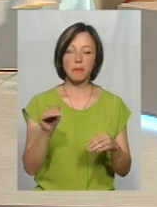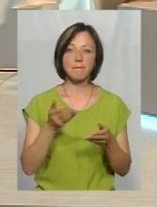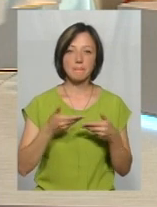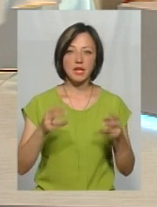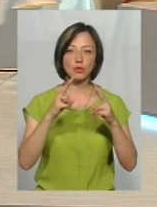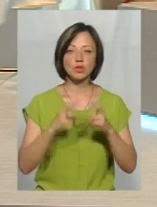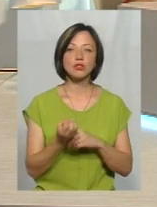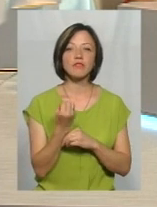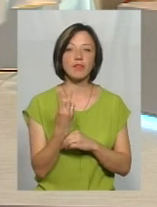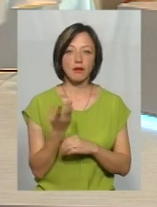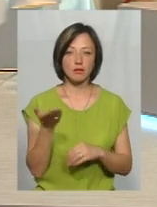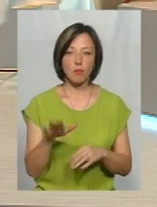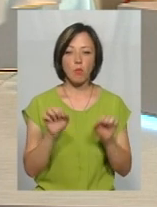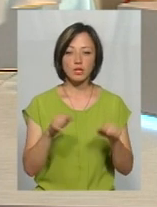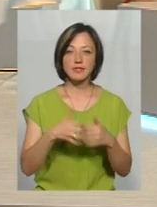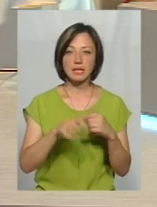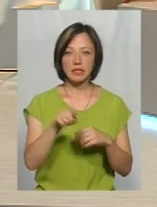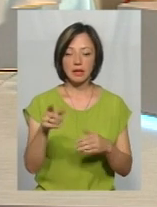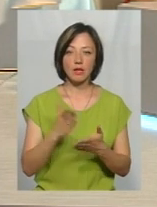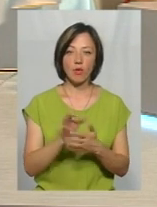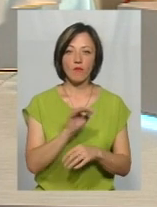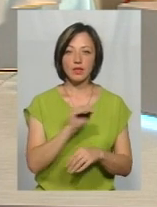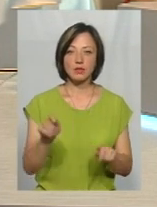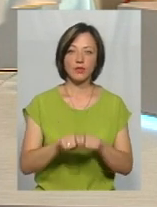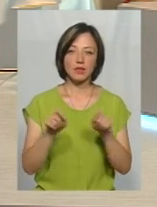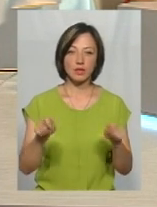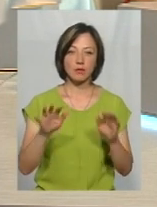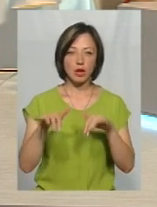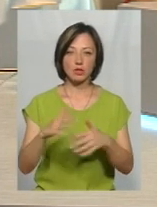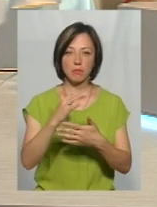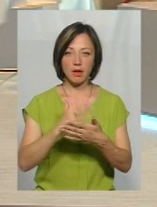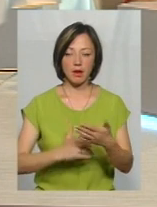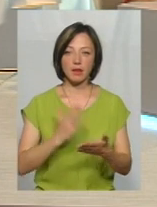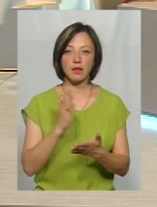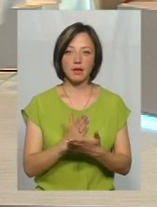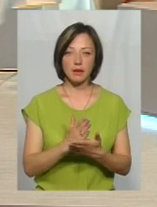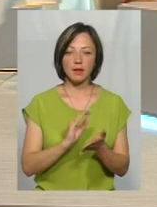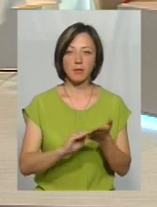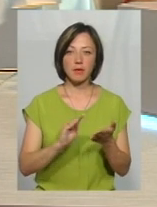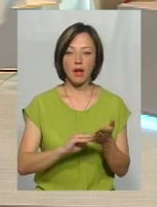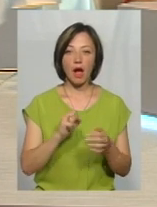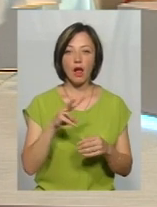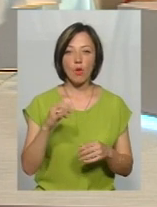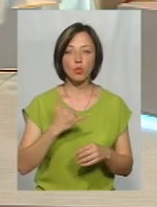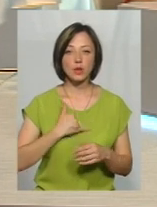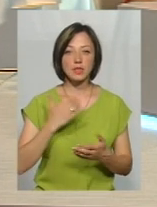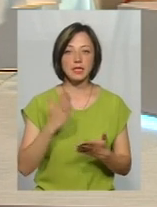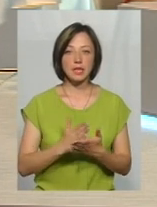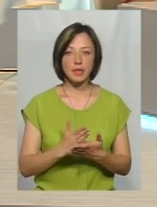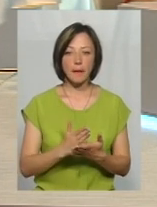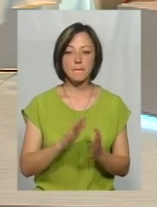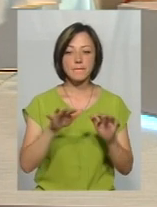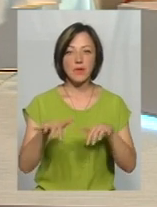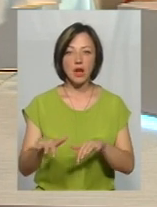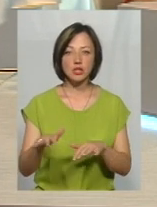Ми досліджували 12. Можливо, серед них є і офіційно відкриті пляжи. У мене є перелік, де написано. Але у нас є ті